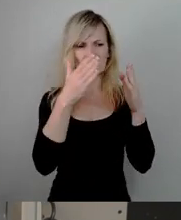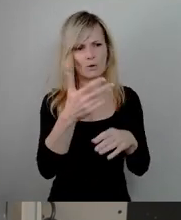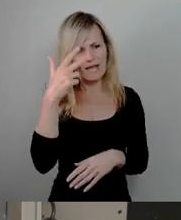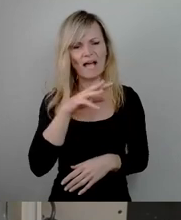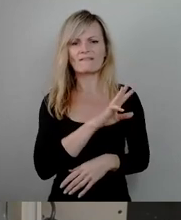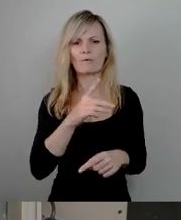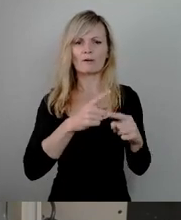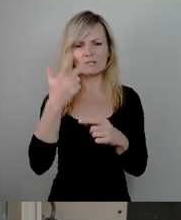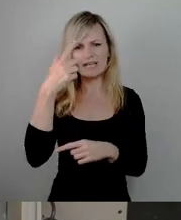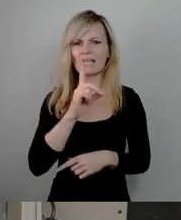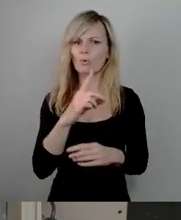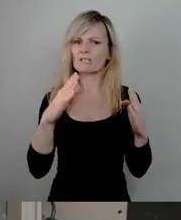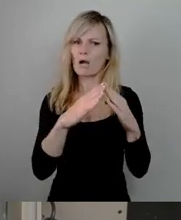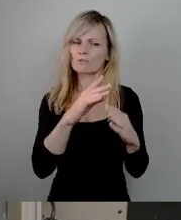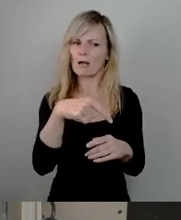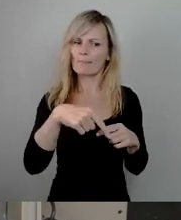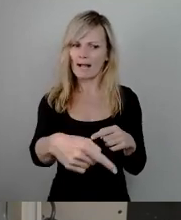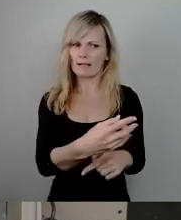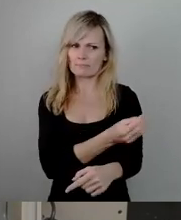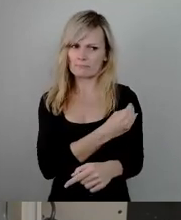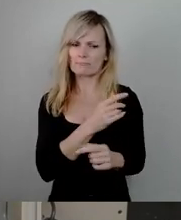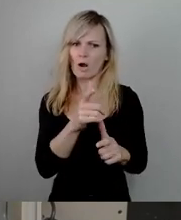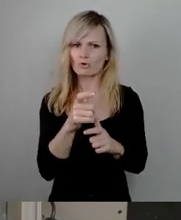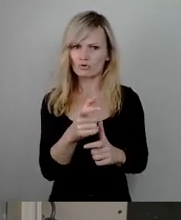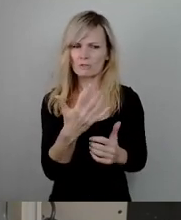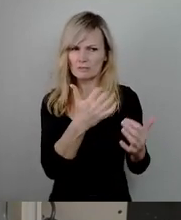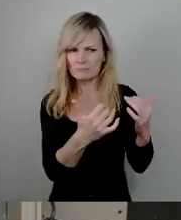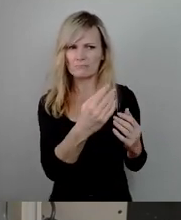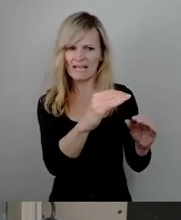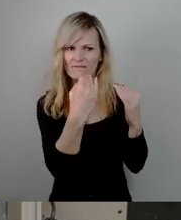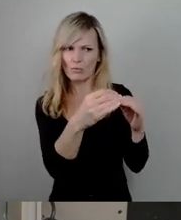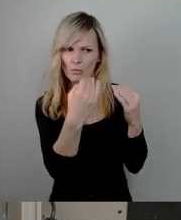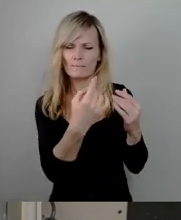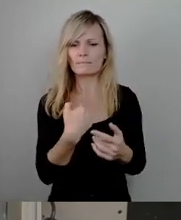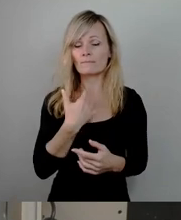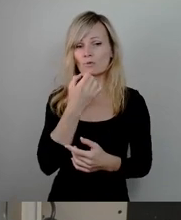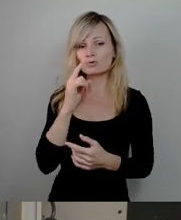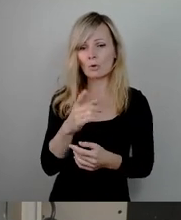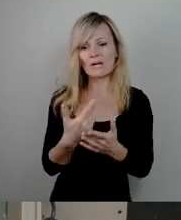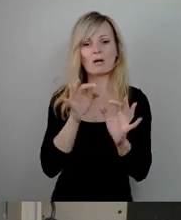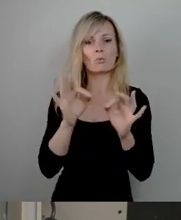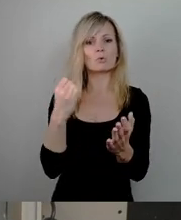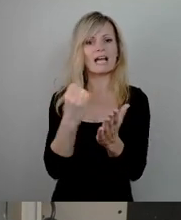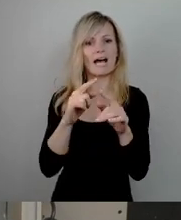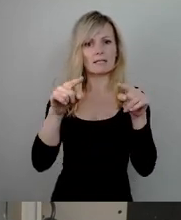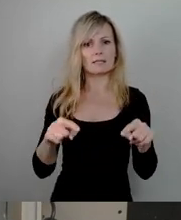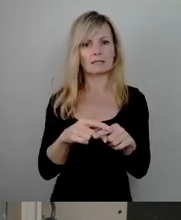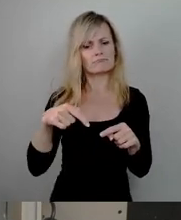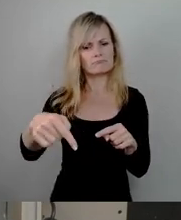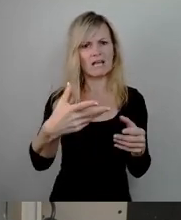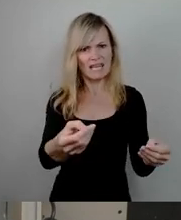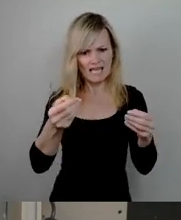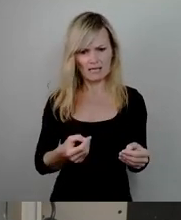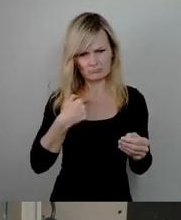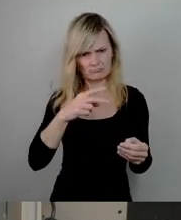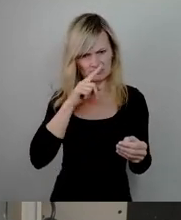Berichterstattung im Ausschuss bekommen. Ich möchte auch hiermit bitten, dass dann gerne auch diese Gutachten uns mal bei Gelegenheit vorgelegt werden. Und